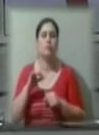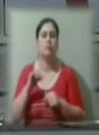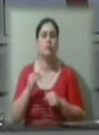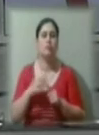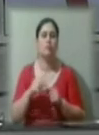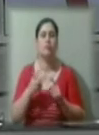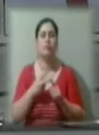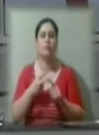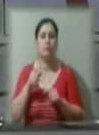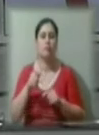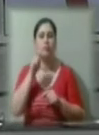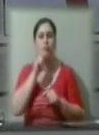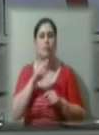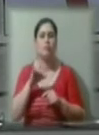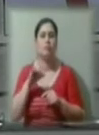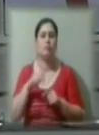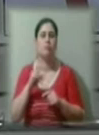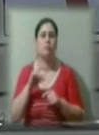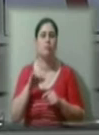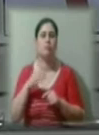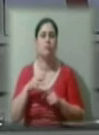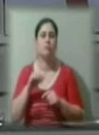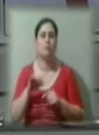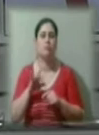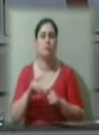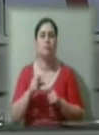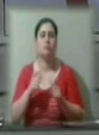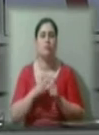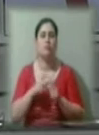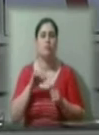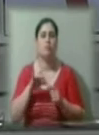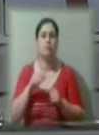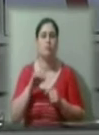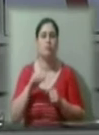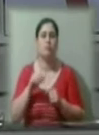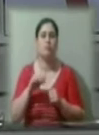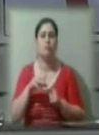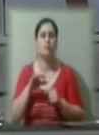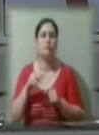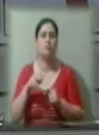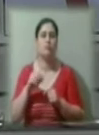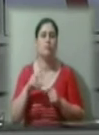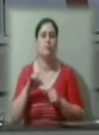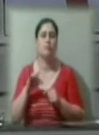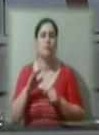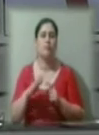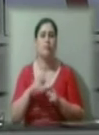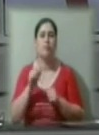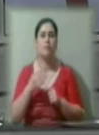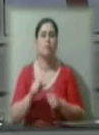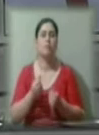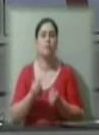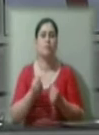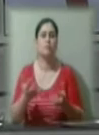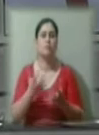українські патріоти та кримські татари. За словами лідера кримських татар Мустафи Джемілєва, в акції на підтримку збереження Криму у